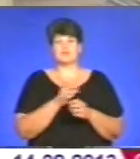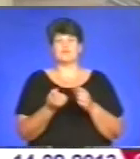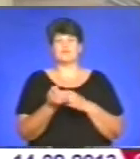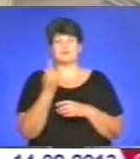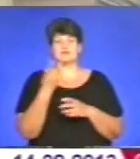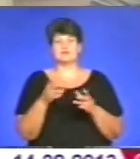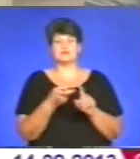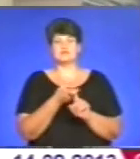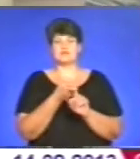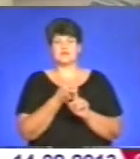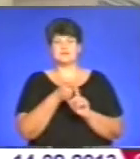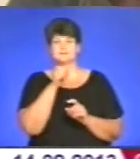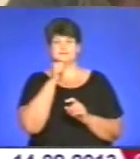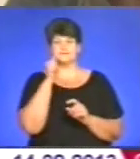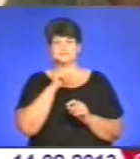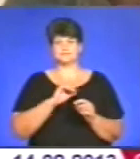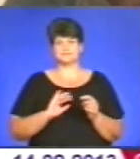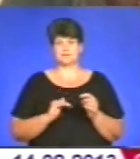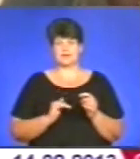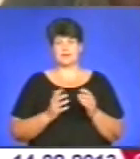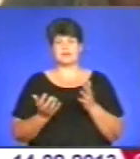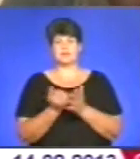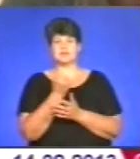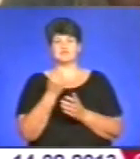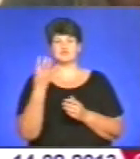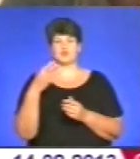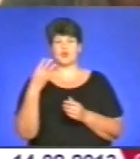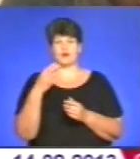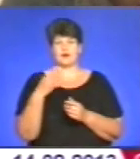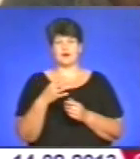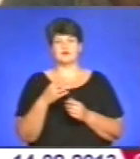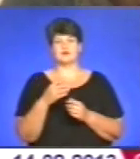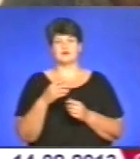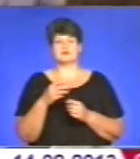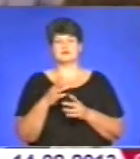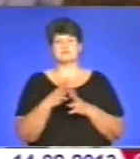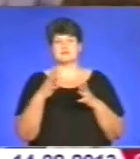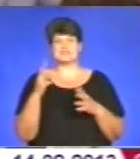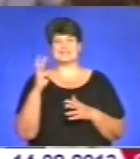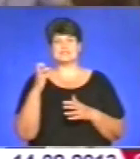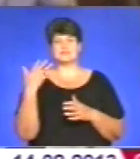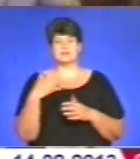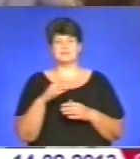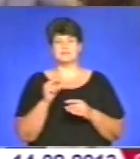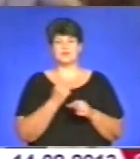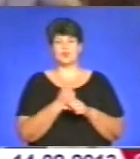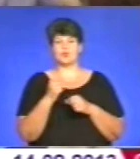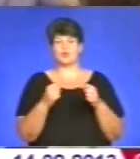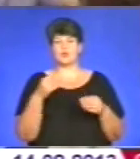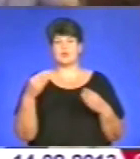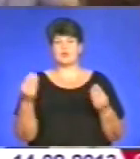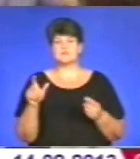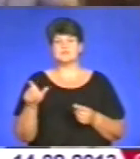також стосувалися тіньового бізнесу. Їх знайшли у 40 із понад 350 роботодавців. Законодавчі зміни дещо